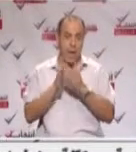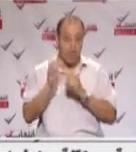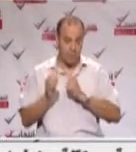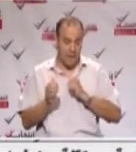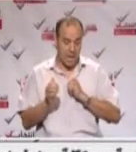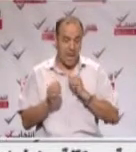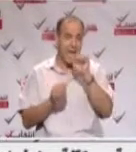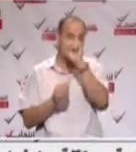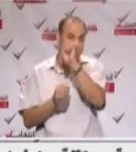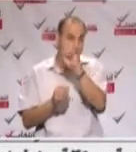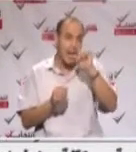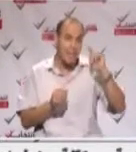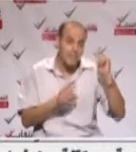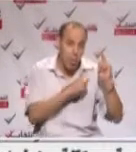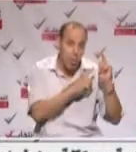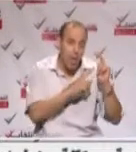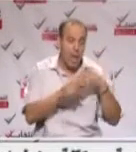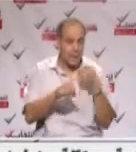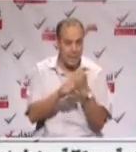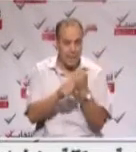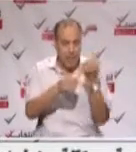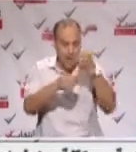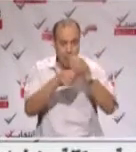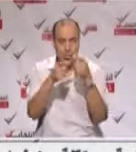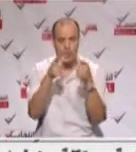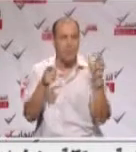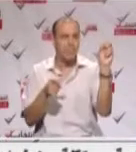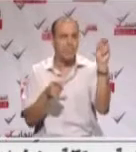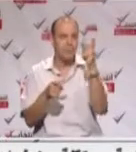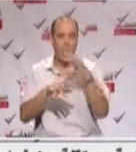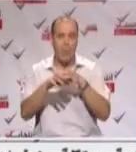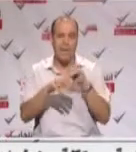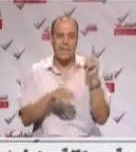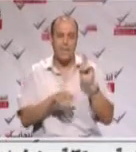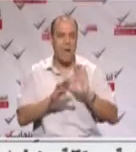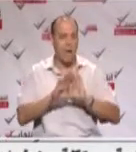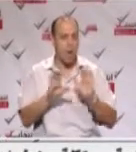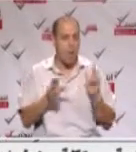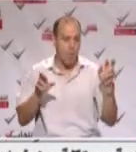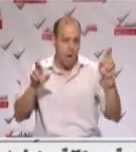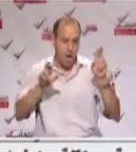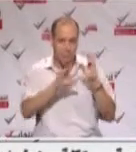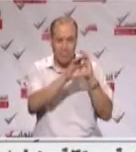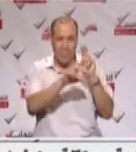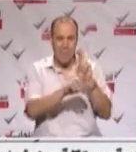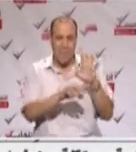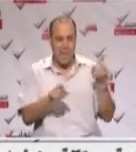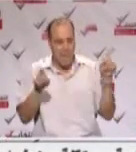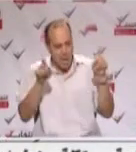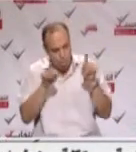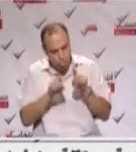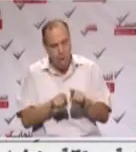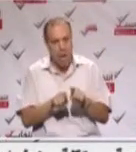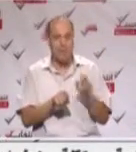المستقلة الأمل لشعار هسبول سوف تعمل على أحداث شركة نقل خاصة بولاية الزغوان فقط وارجع الحافلة رقم 24 باقي